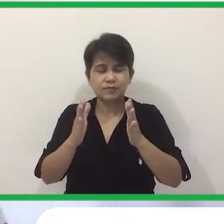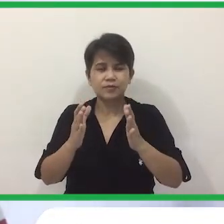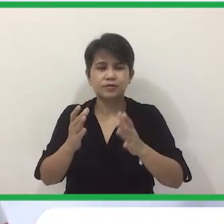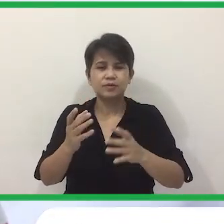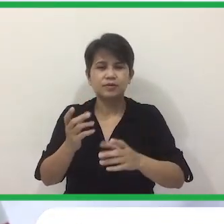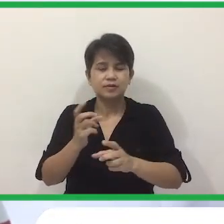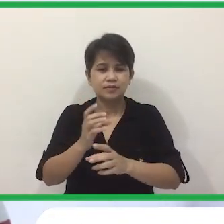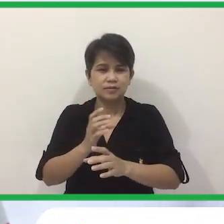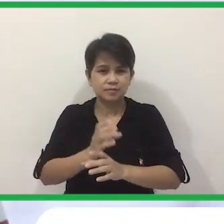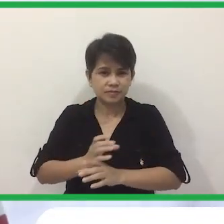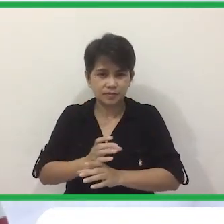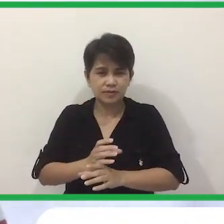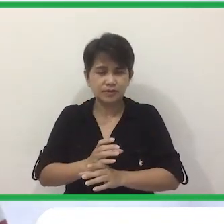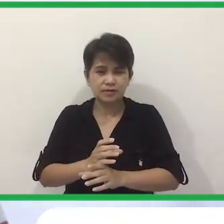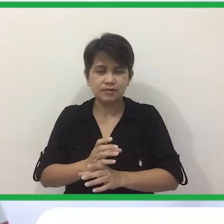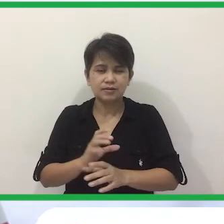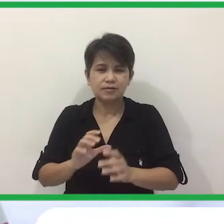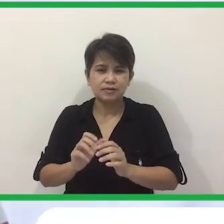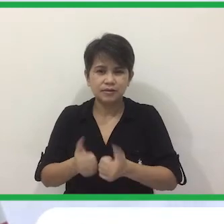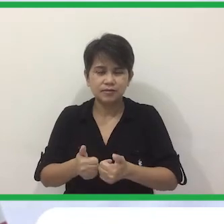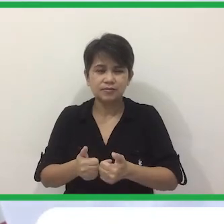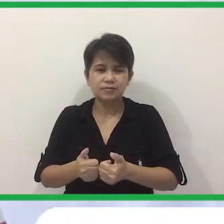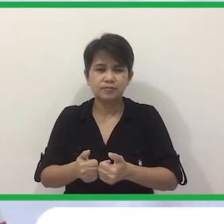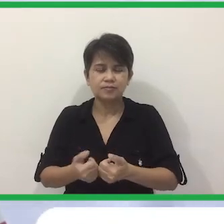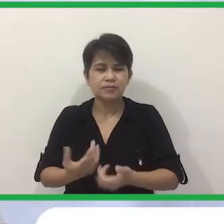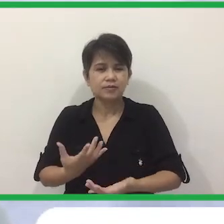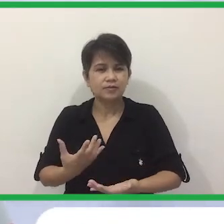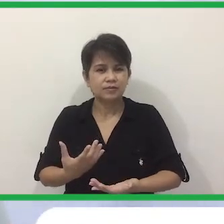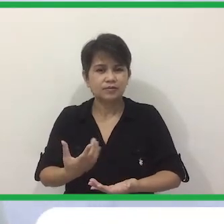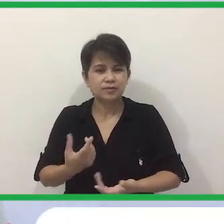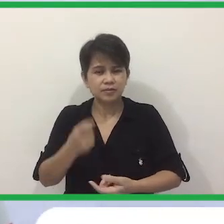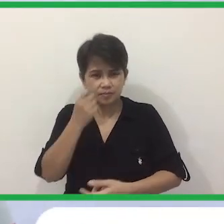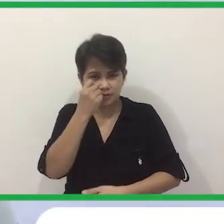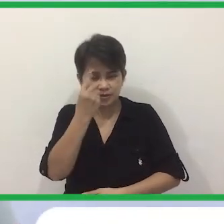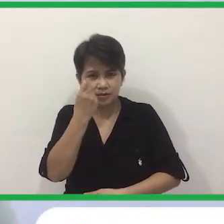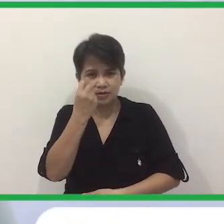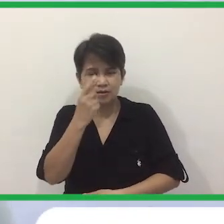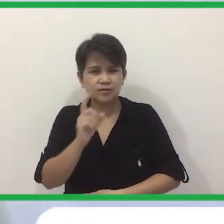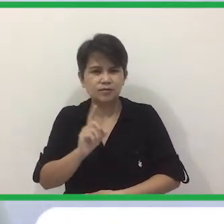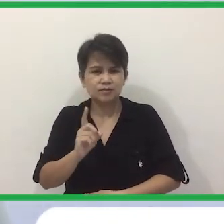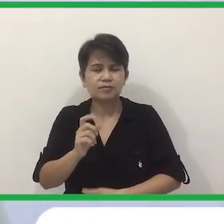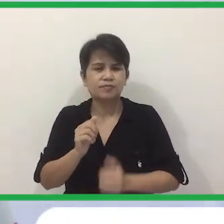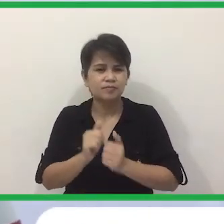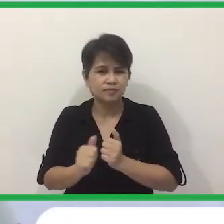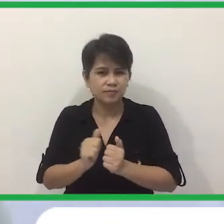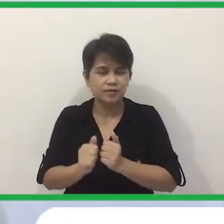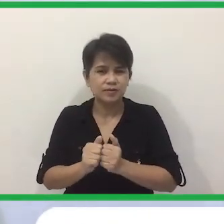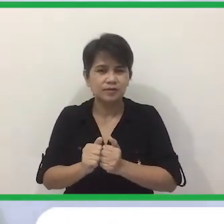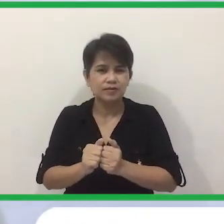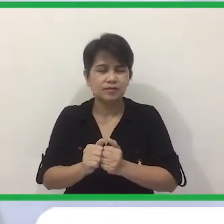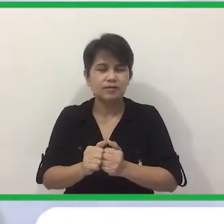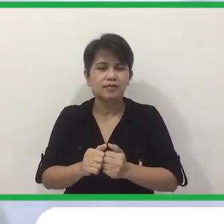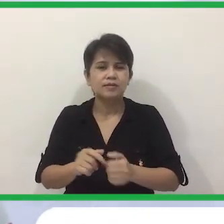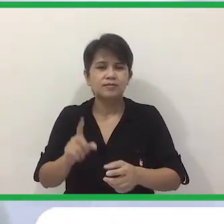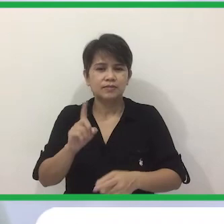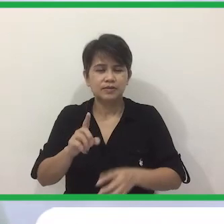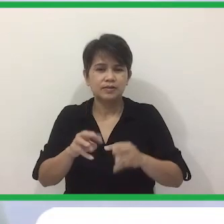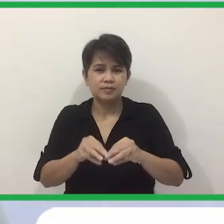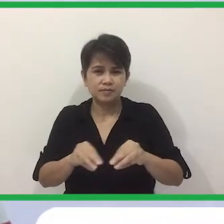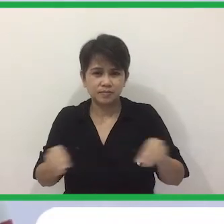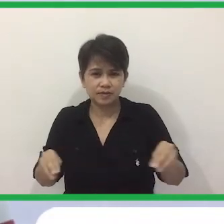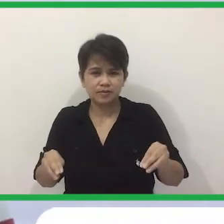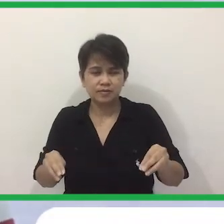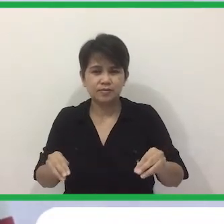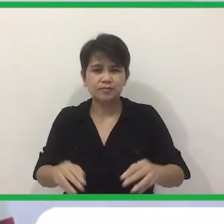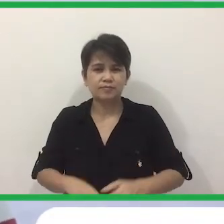Pag-iingat Kaya Dito Pinapaliwanag Kung Paano Nga Bumag-iingat At Isa Na Dito Ang Pag-uunawa Kung Ano Ang Ibig Sabihin Nang Isang Metro